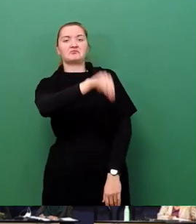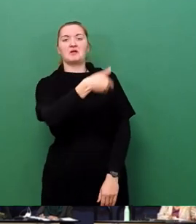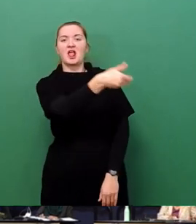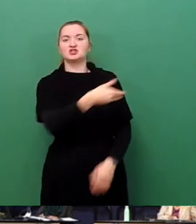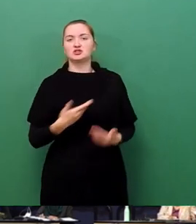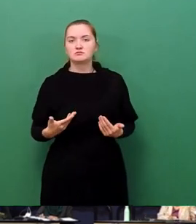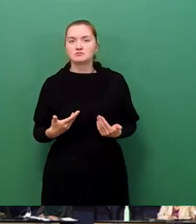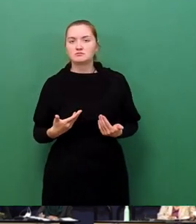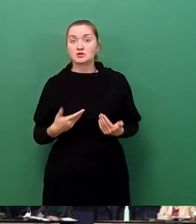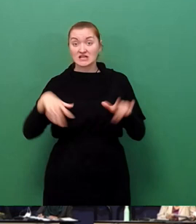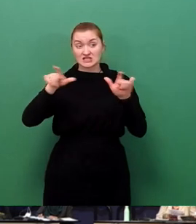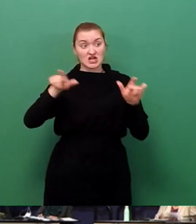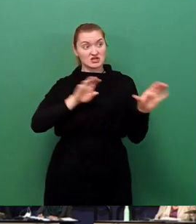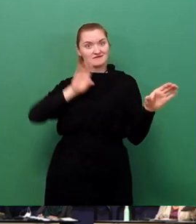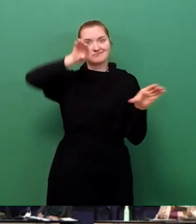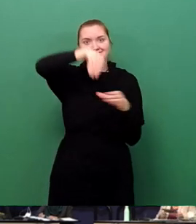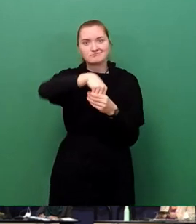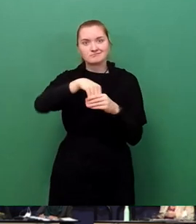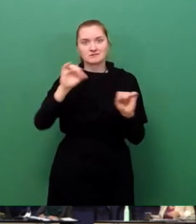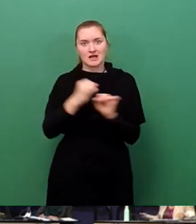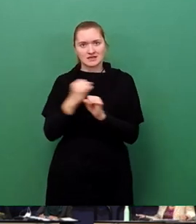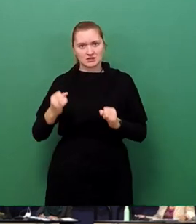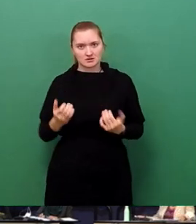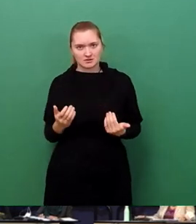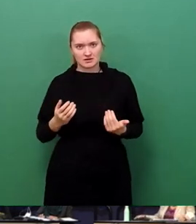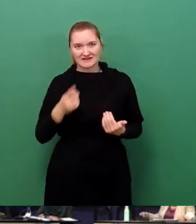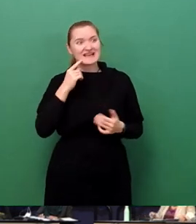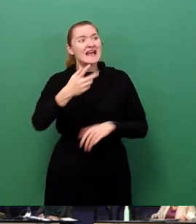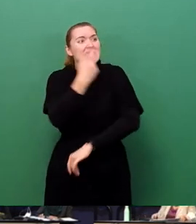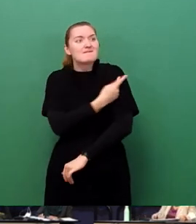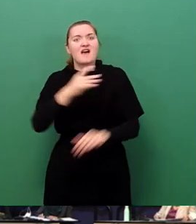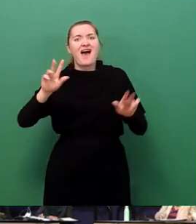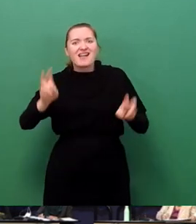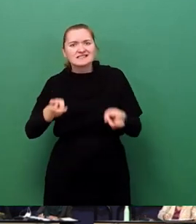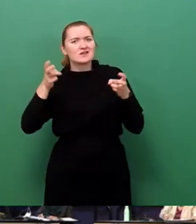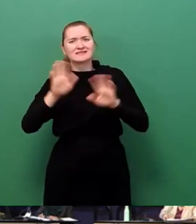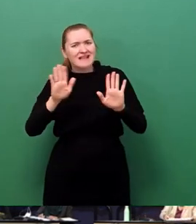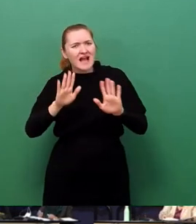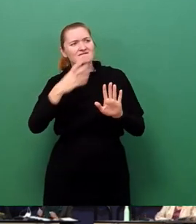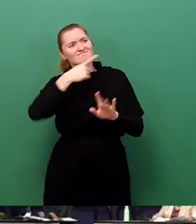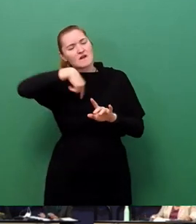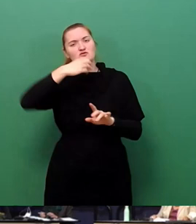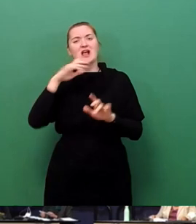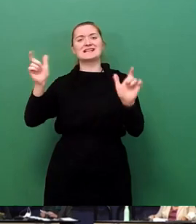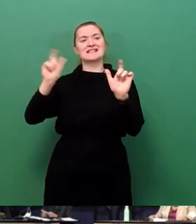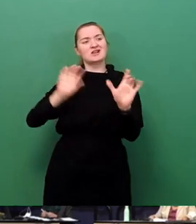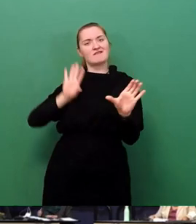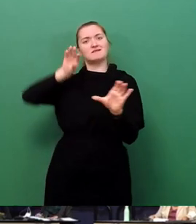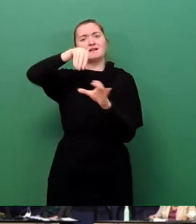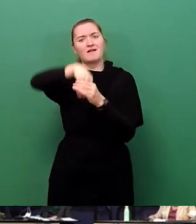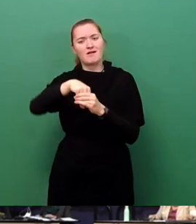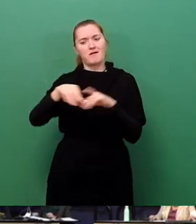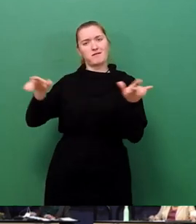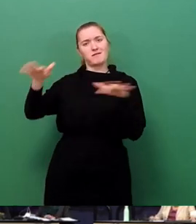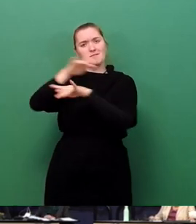Leben nicht teilnehmen. Nur darum geht es uns ja und nicht um Impferziehung, sondern um Teilhabe an einem gesellschaftlichen Leben, das menschenwürdig wäre. Vielen Dank trotzdem.